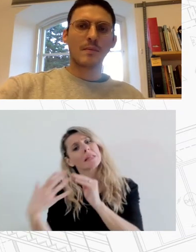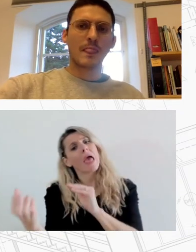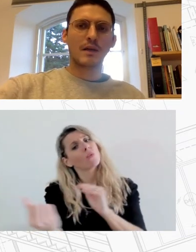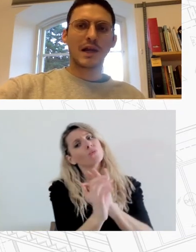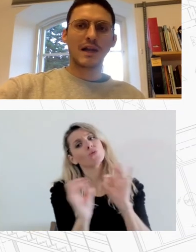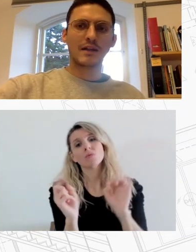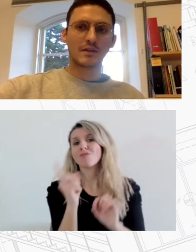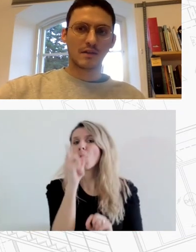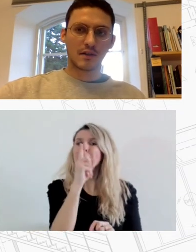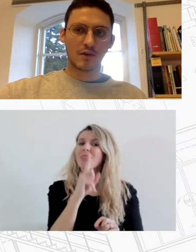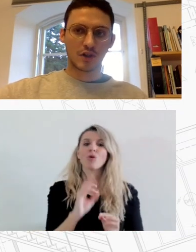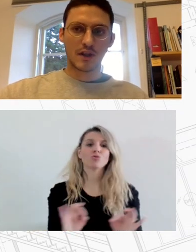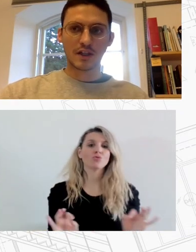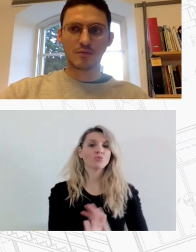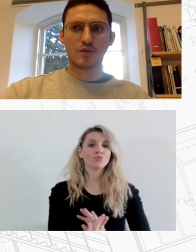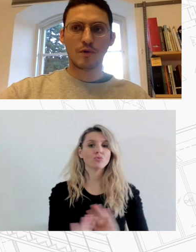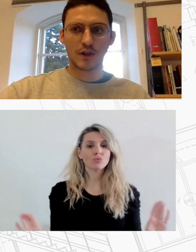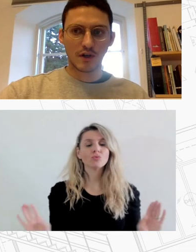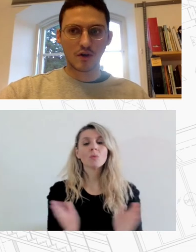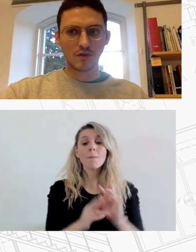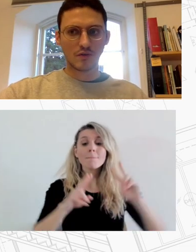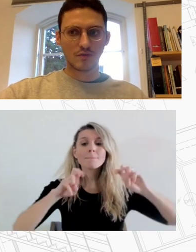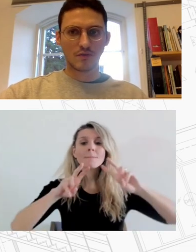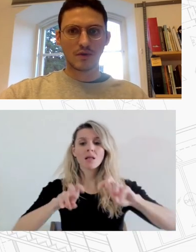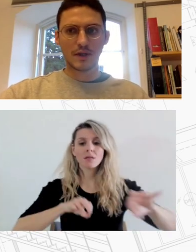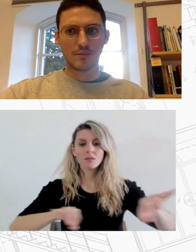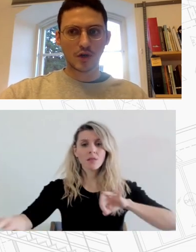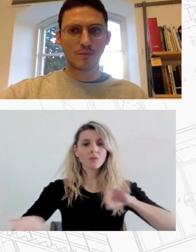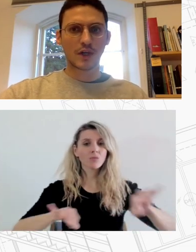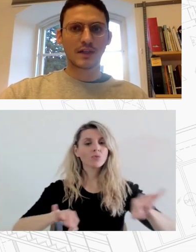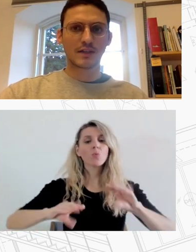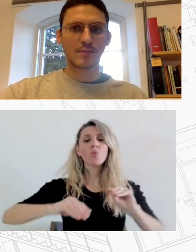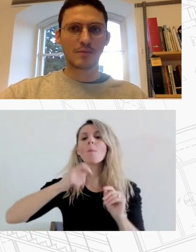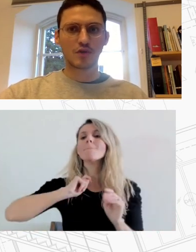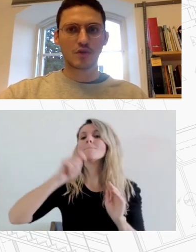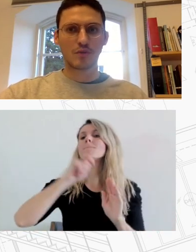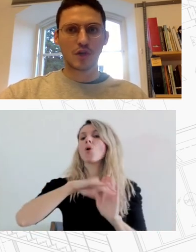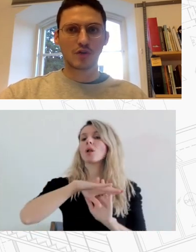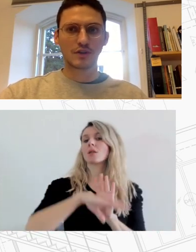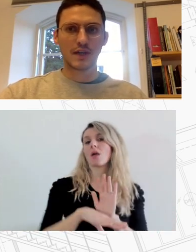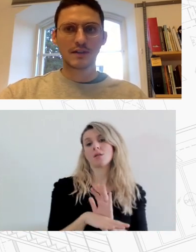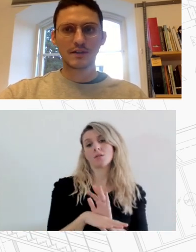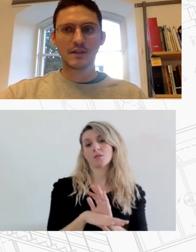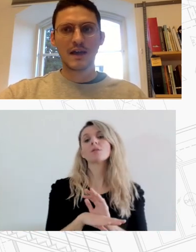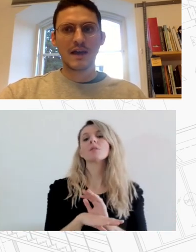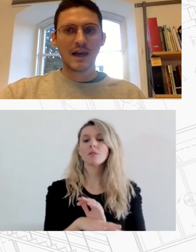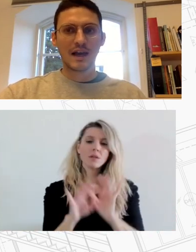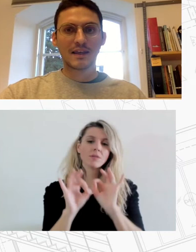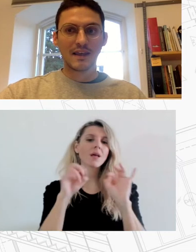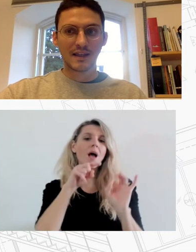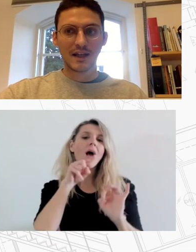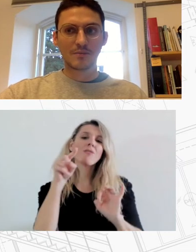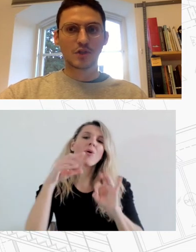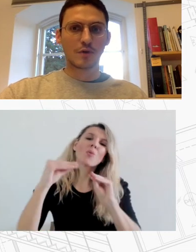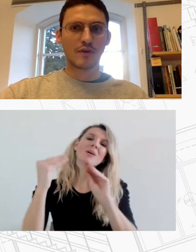Οι μελέτες και ο σχεδιασμός των πολιτικών που έχουν προεκτάσει και επιπτώσει στο μοντέλο της στέγασης αλλά